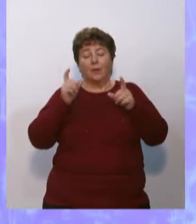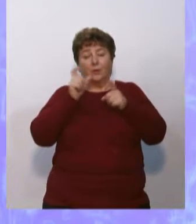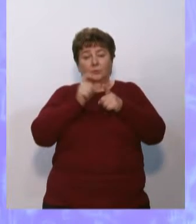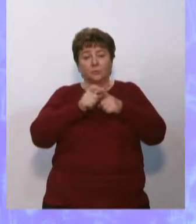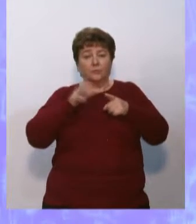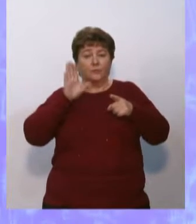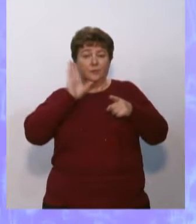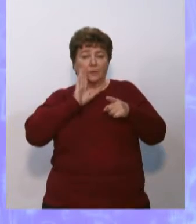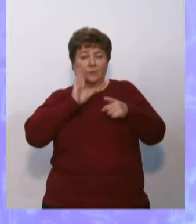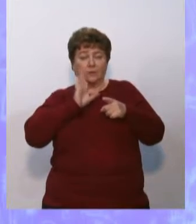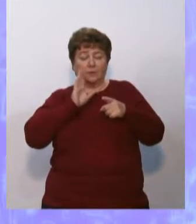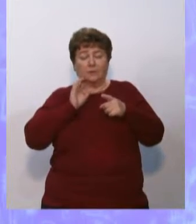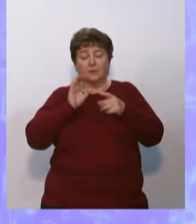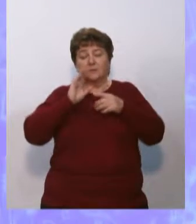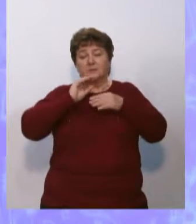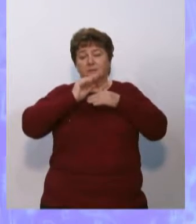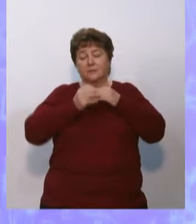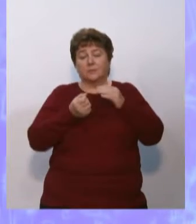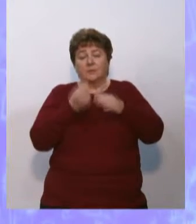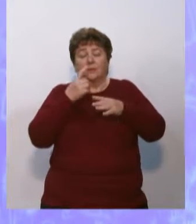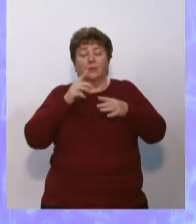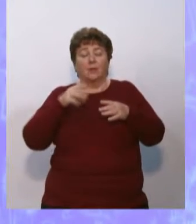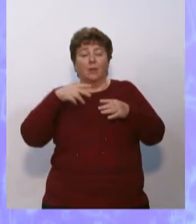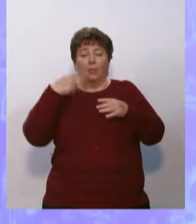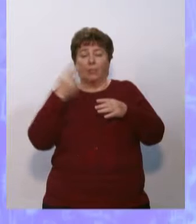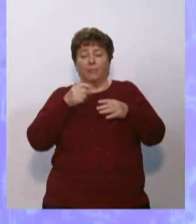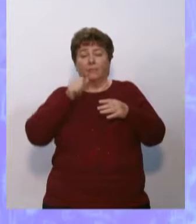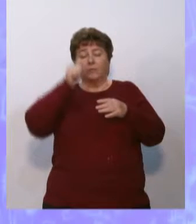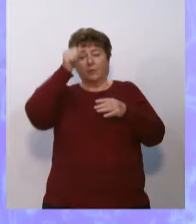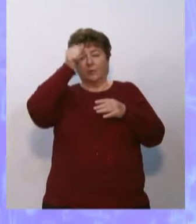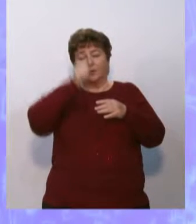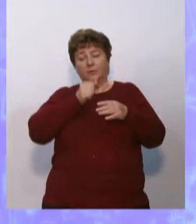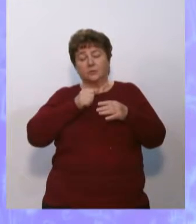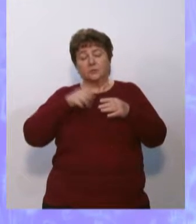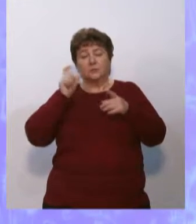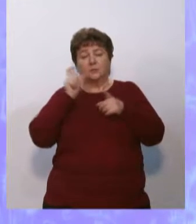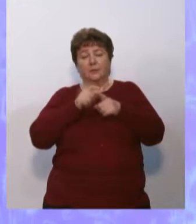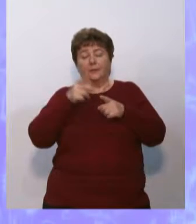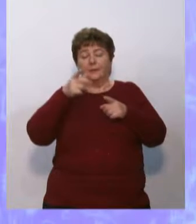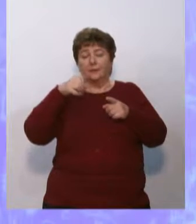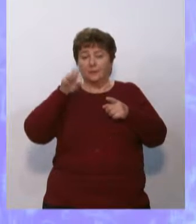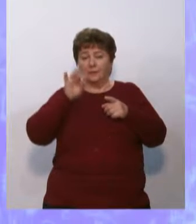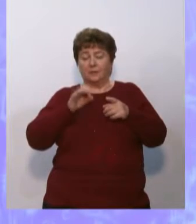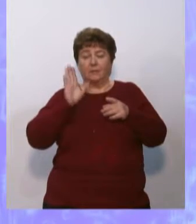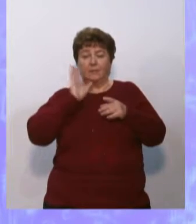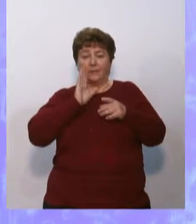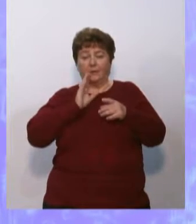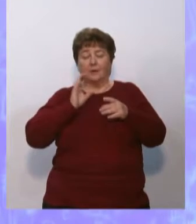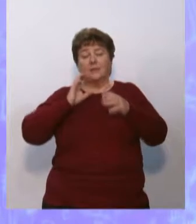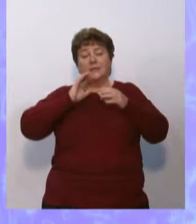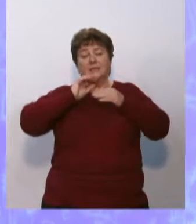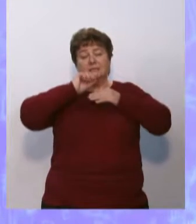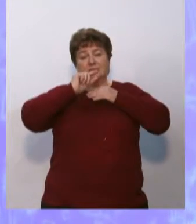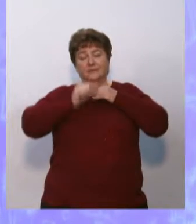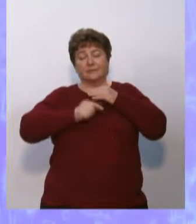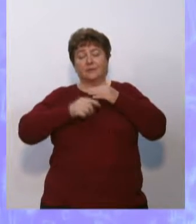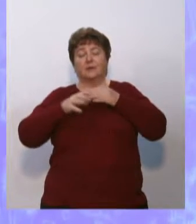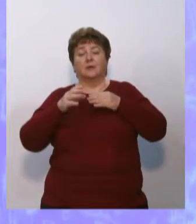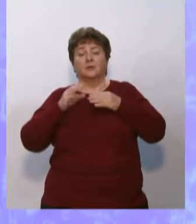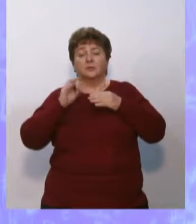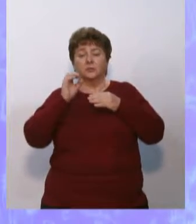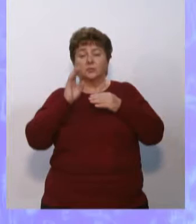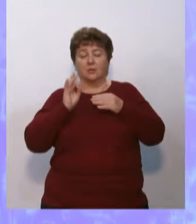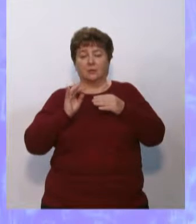«гидросфера» произошло от двух греческих слов «гидра» – вода, «сфера» – шар